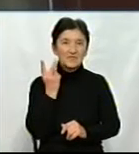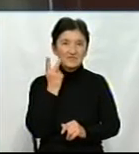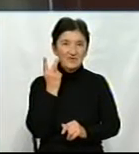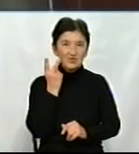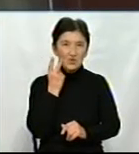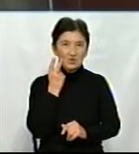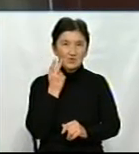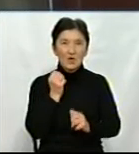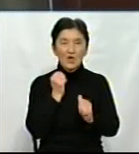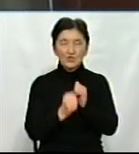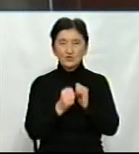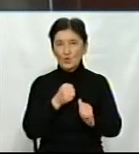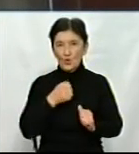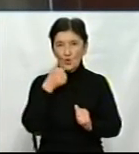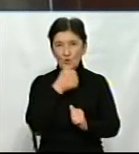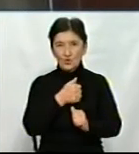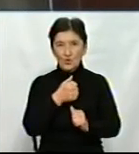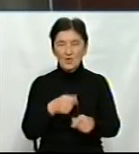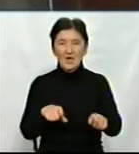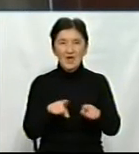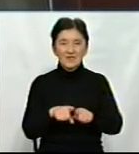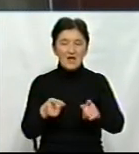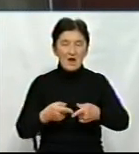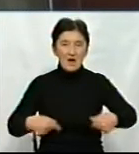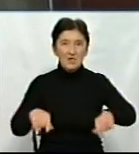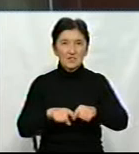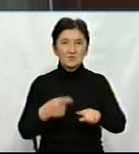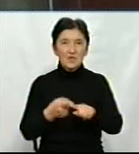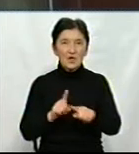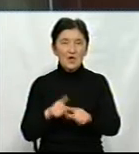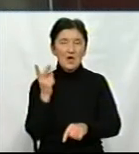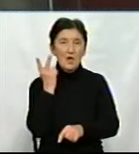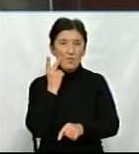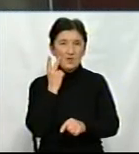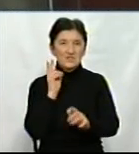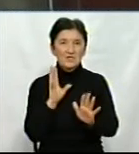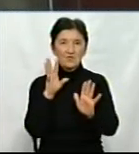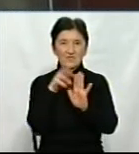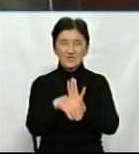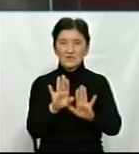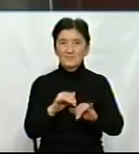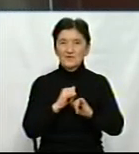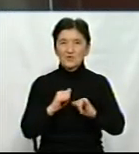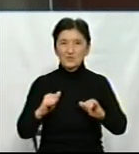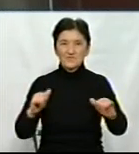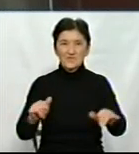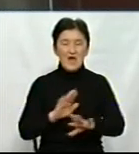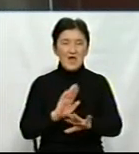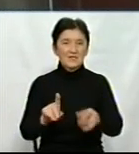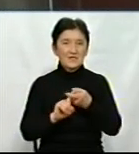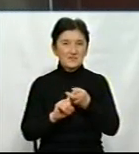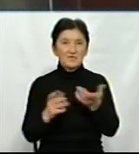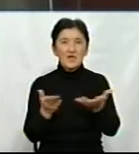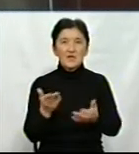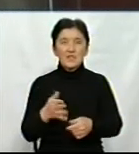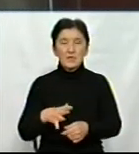Звичайно, щороку і аграрна галузь така галузь, яка постійно вкладає інвестиції в розвиток, незалежно від того, який був рік